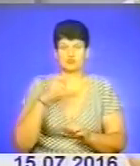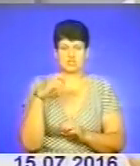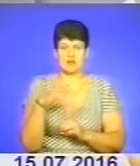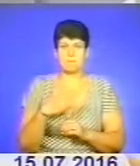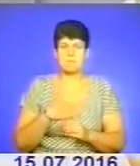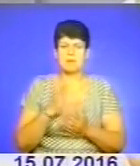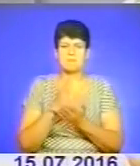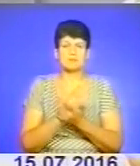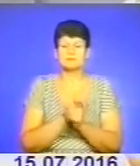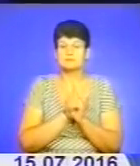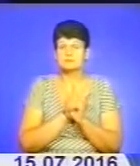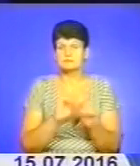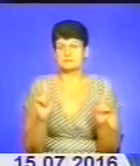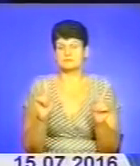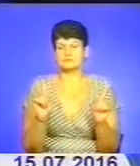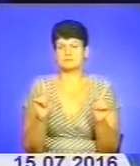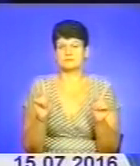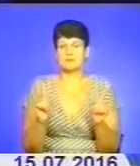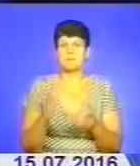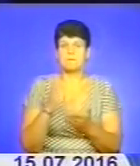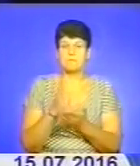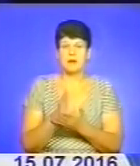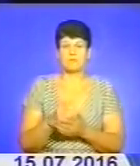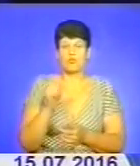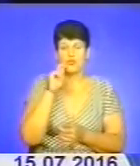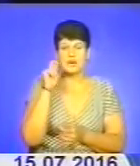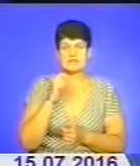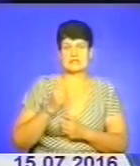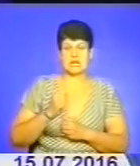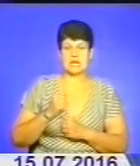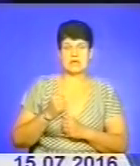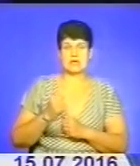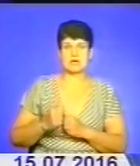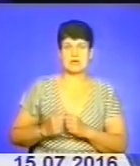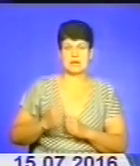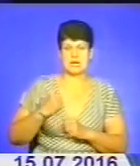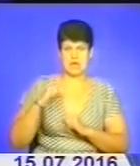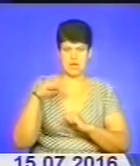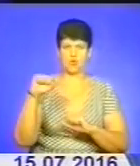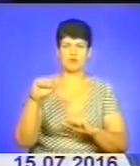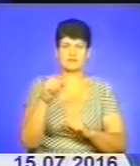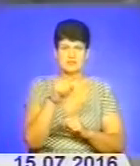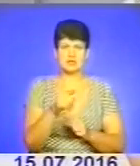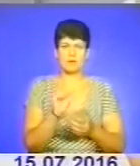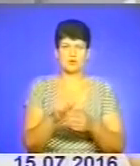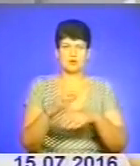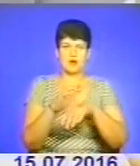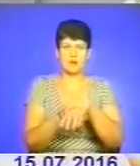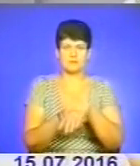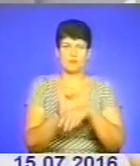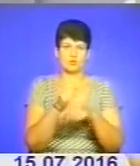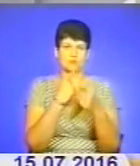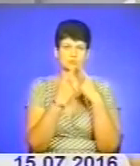маємо унікальний феномен на даний момент, ми маємо українських героїв, героїв, яких є живими, за них можна потриматися, з ними можна